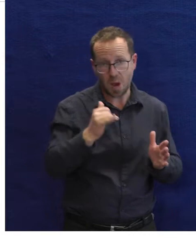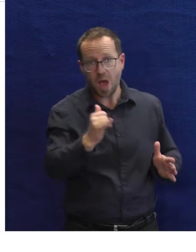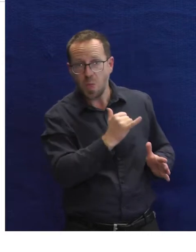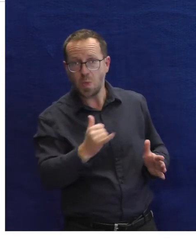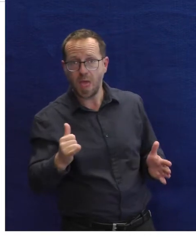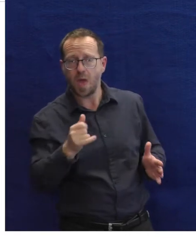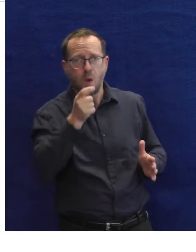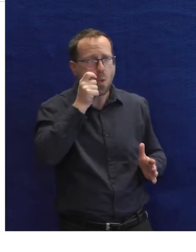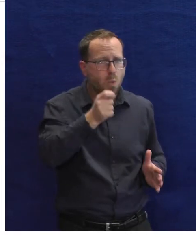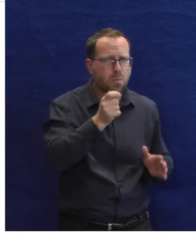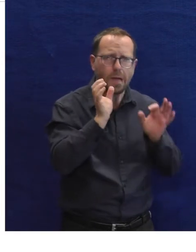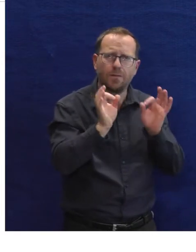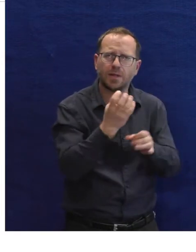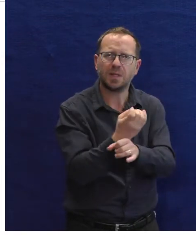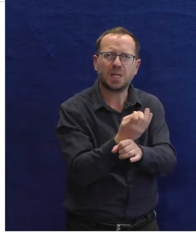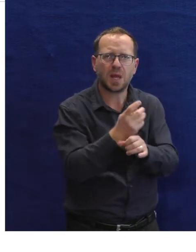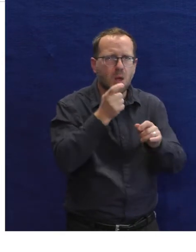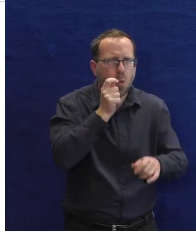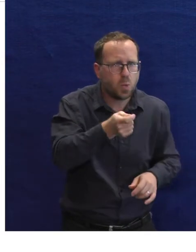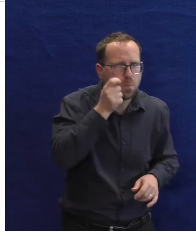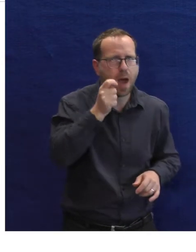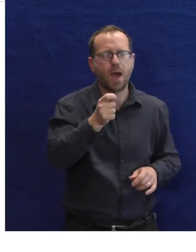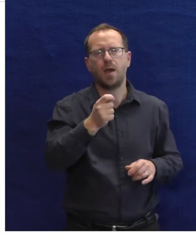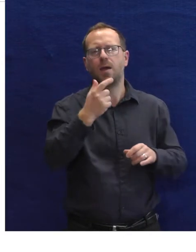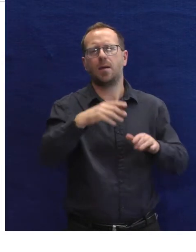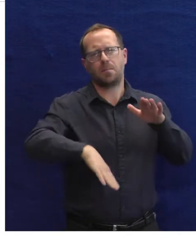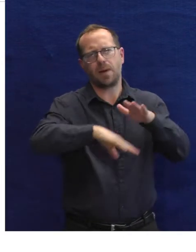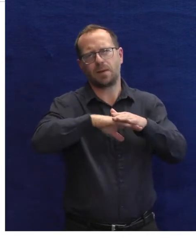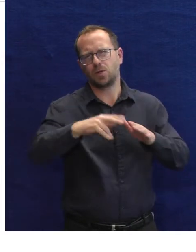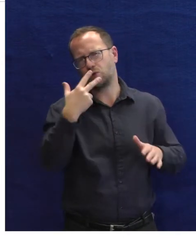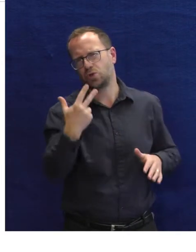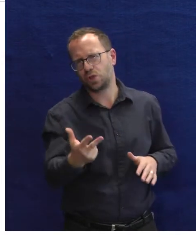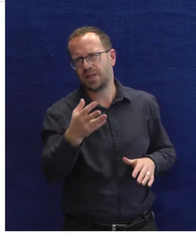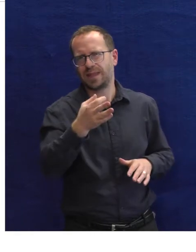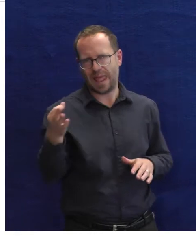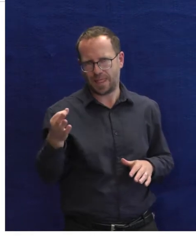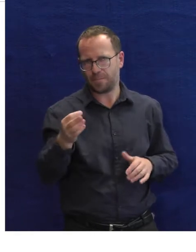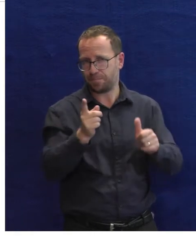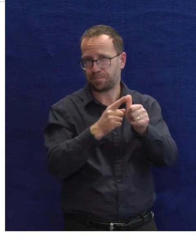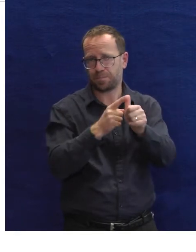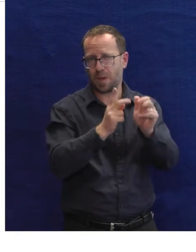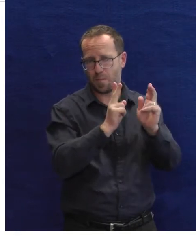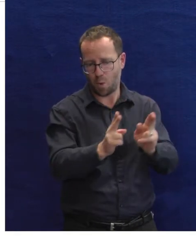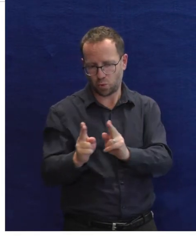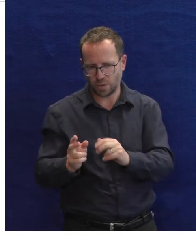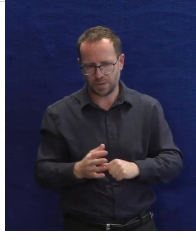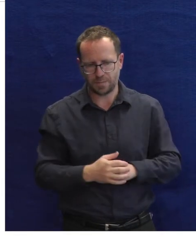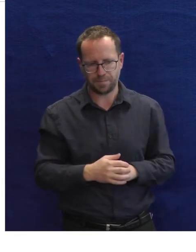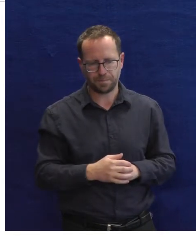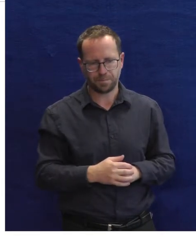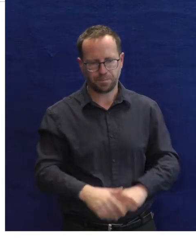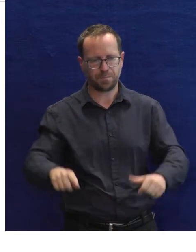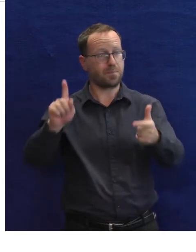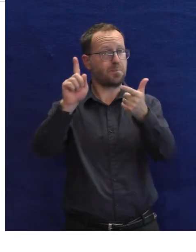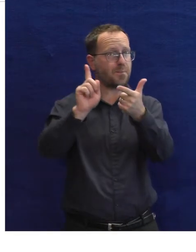právě k vašim potřebám. Takže to jsou standardně výpůjčky na 30 dnů. Pak